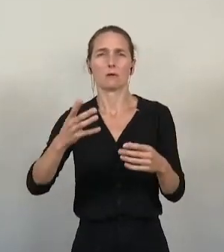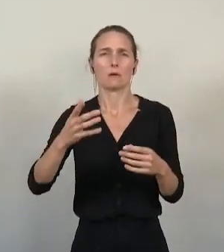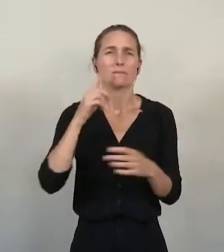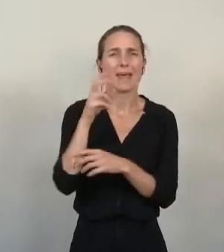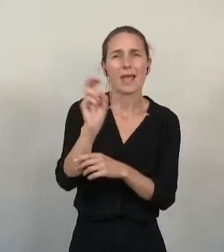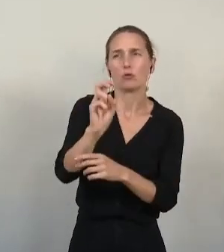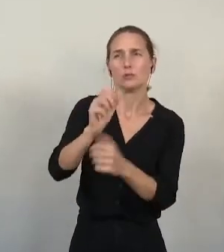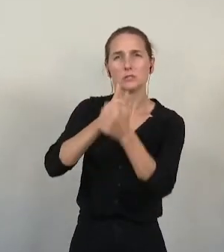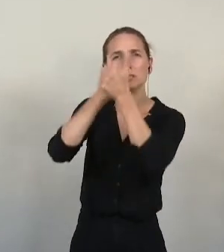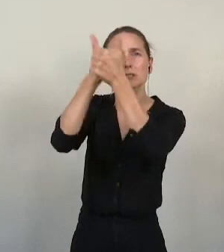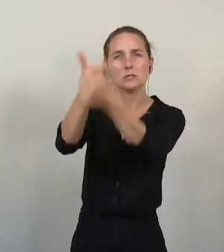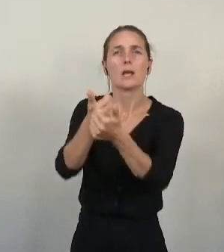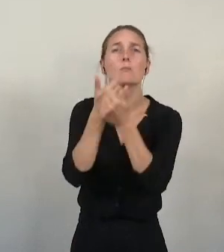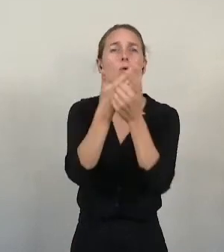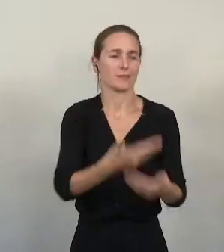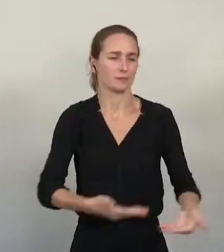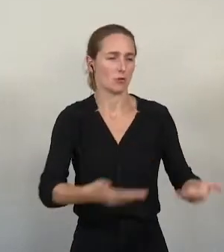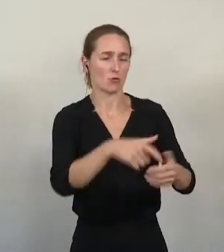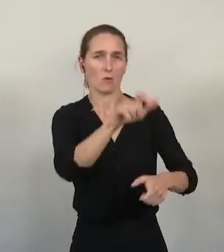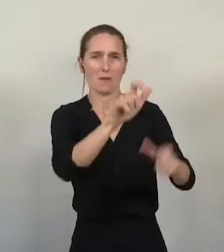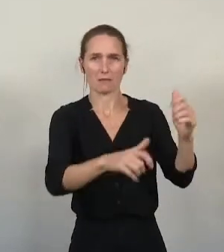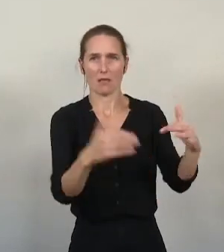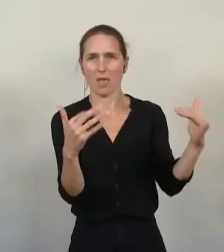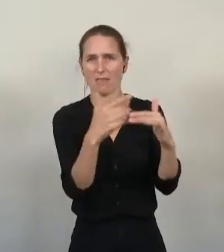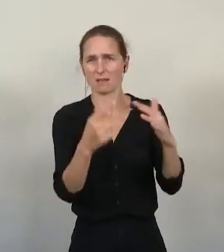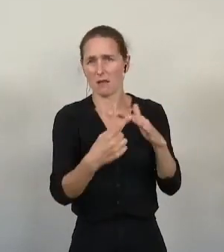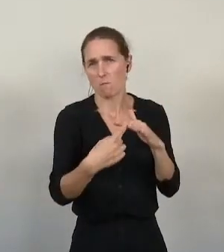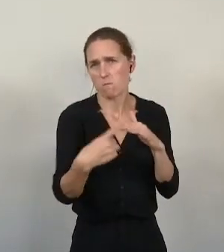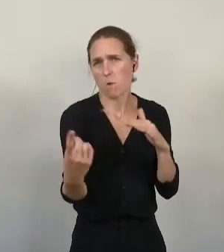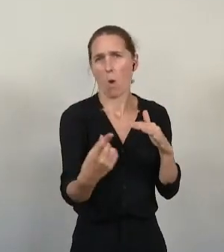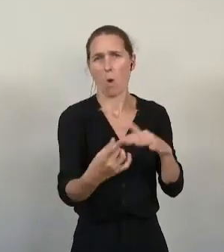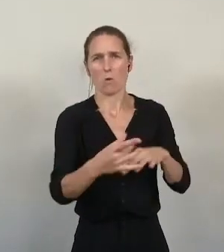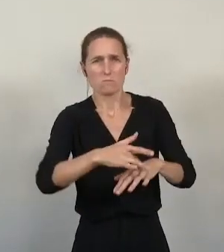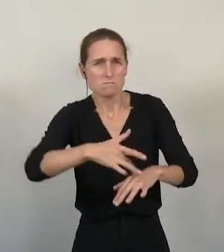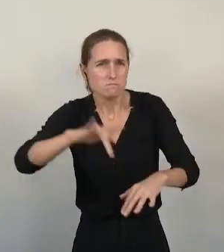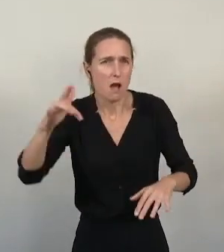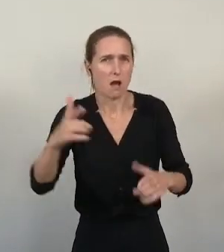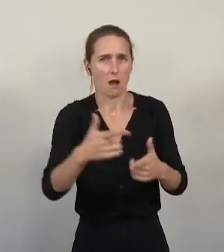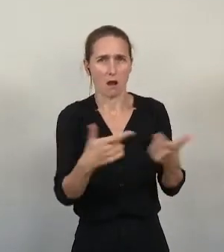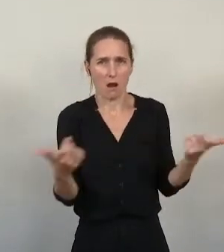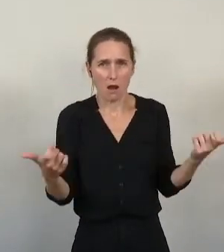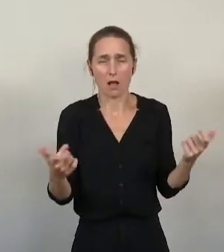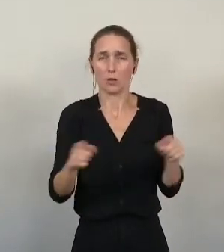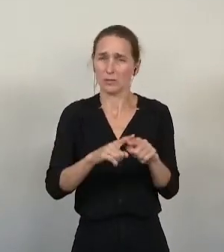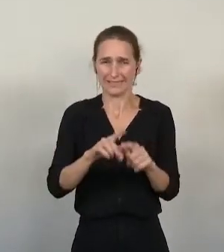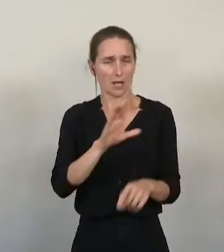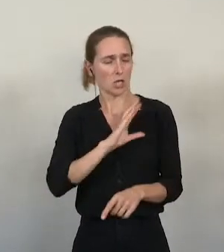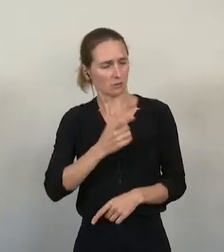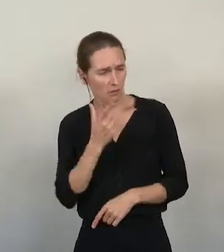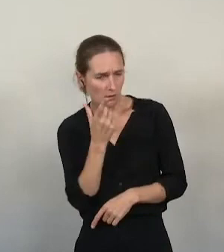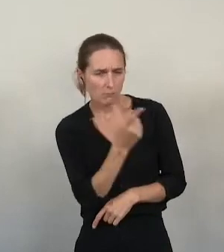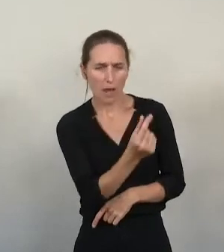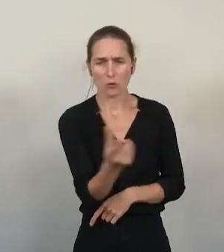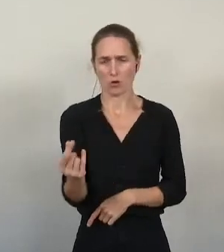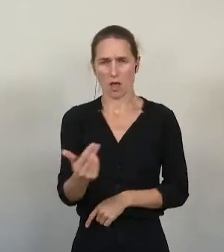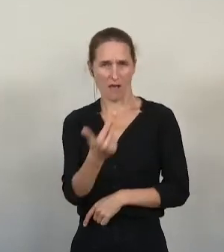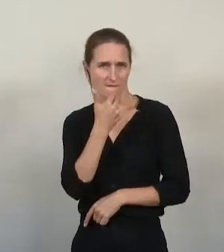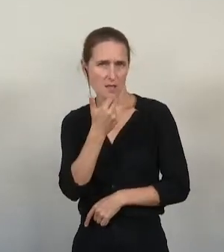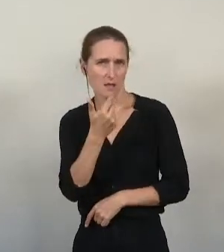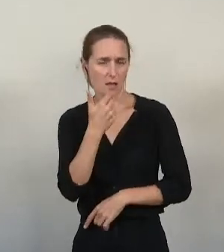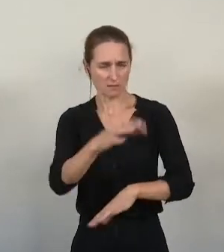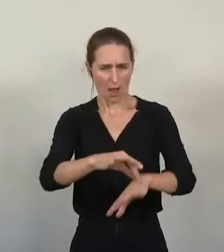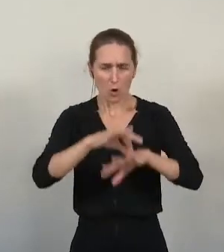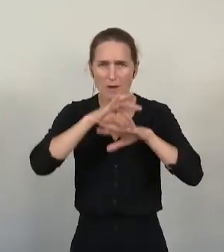précarité énergétique » et à déployer, via un partenariat efficace, un accompagnement renforcé des ménages en